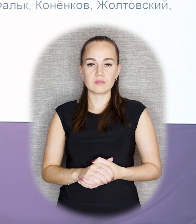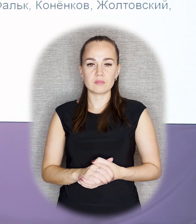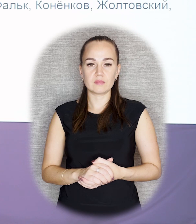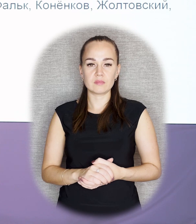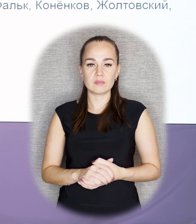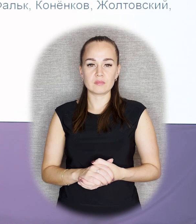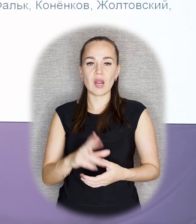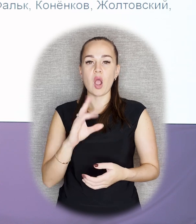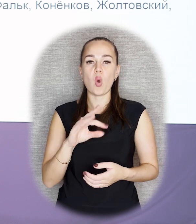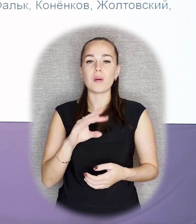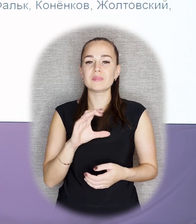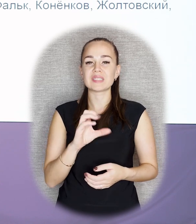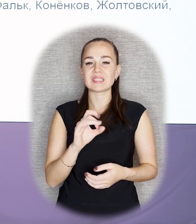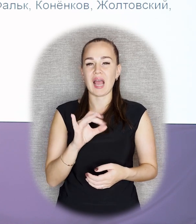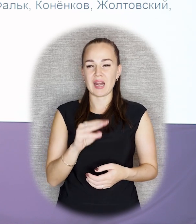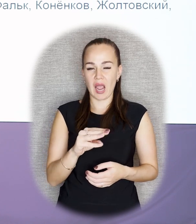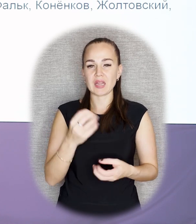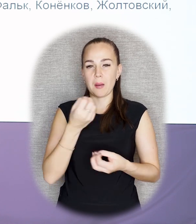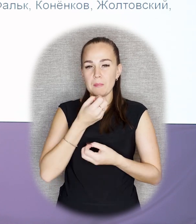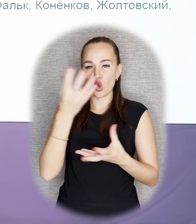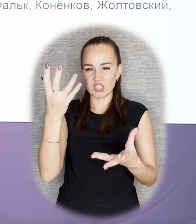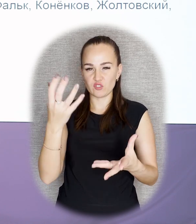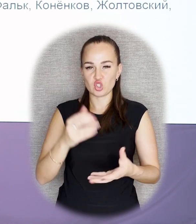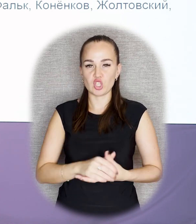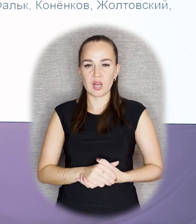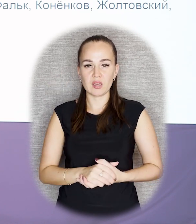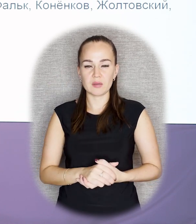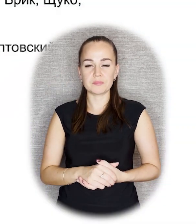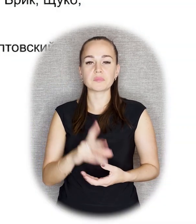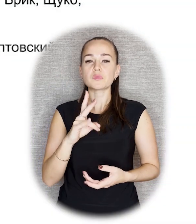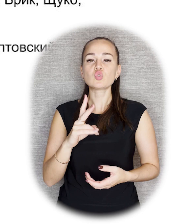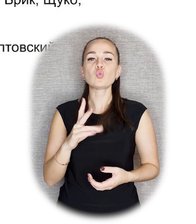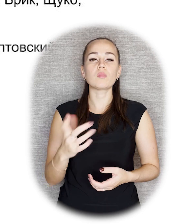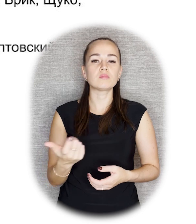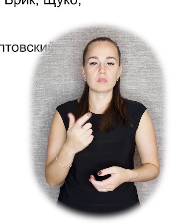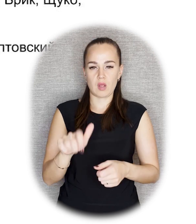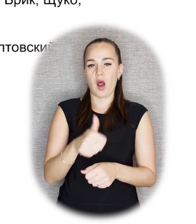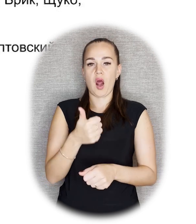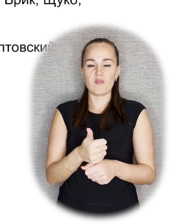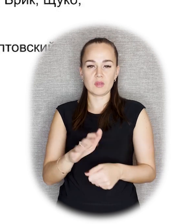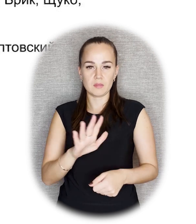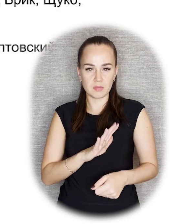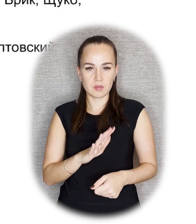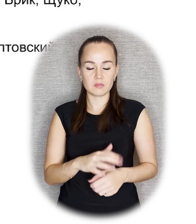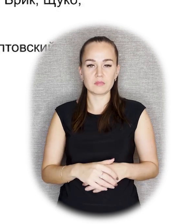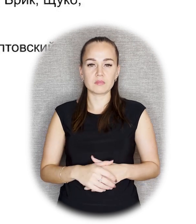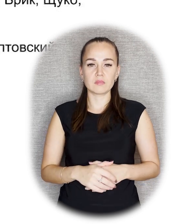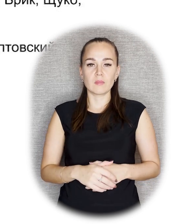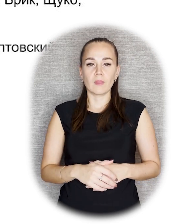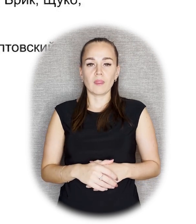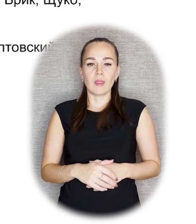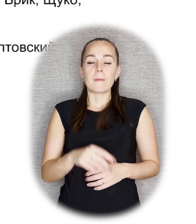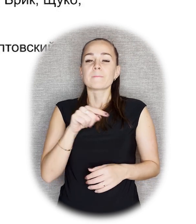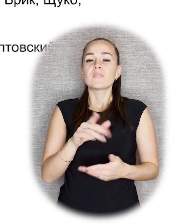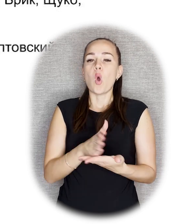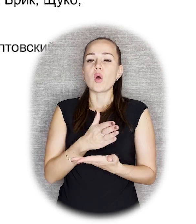комиссариата просвещения, народного комиссариата просвещения. Заведовал им Давид Штыренберг. Состоял отдел